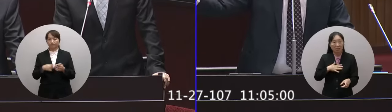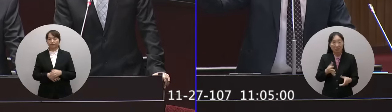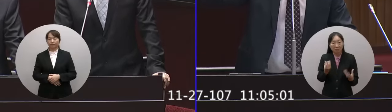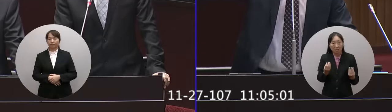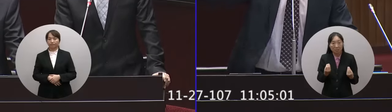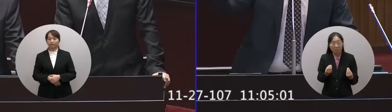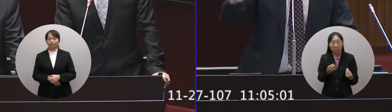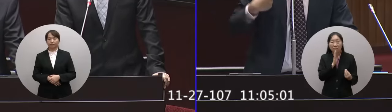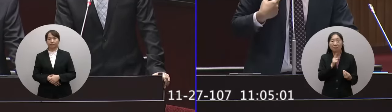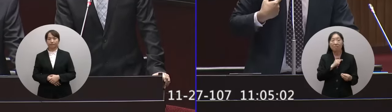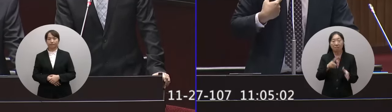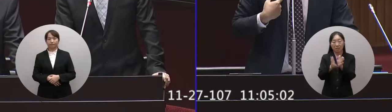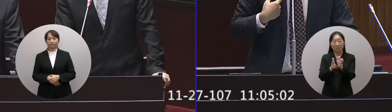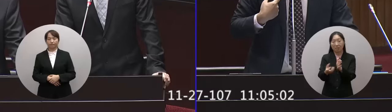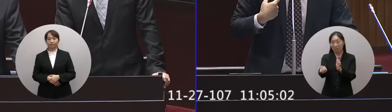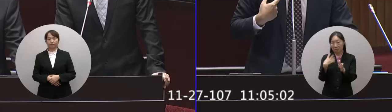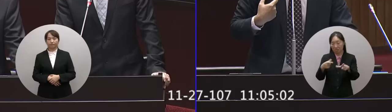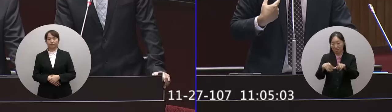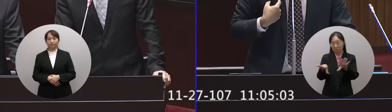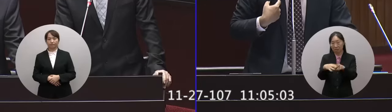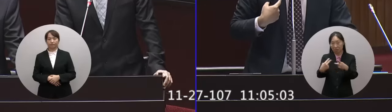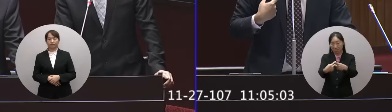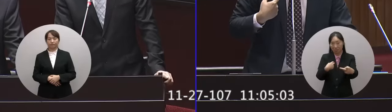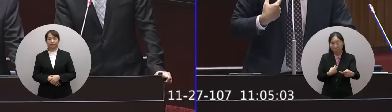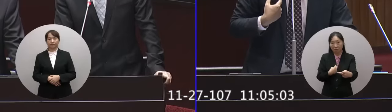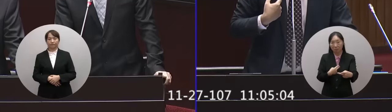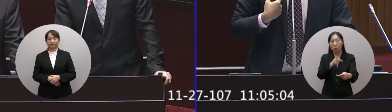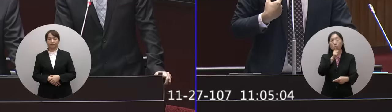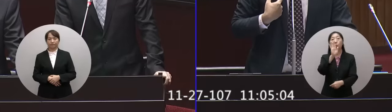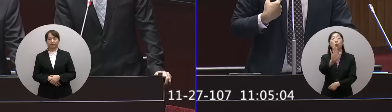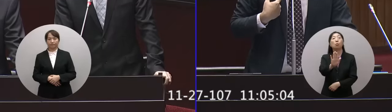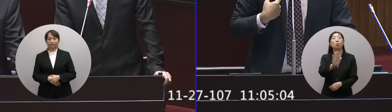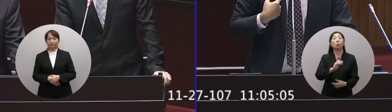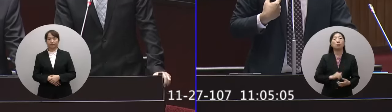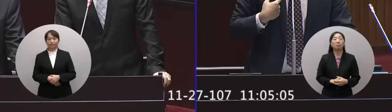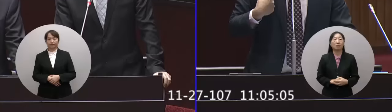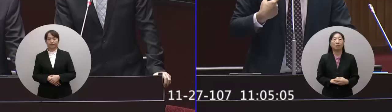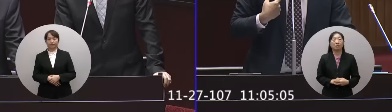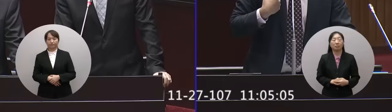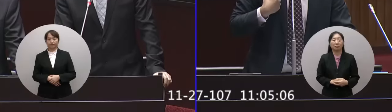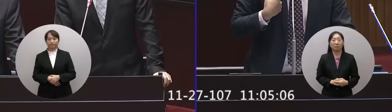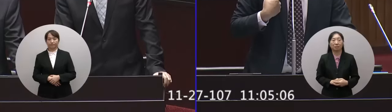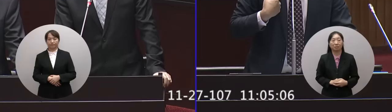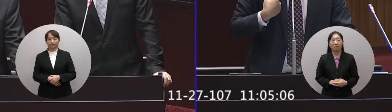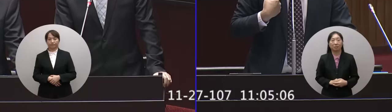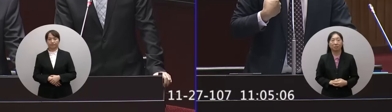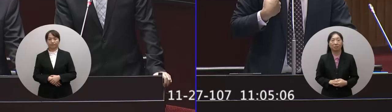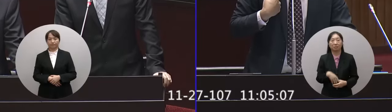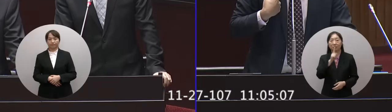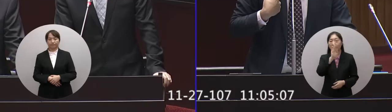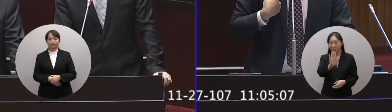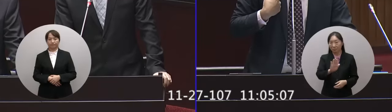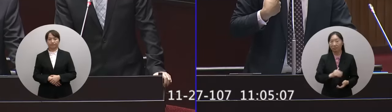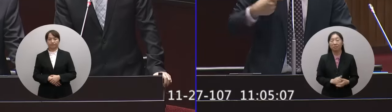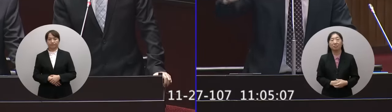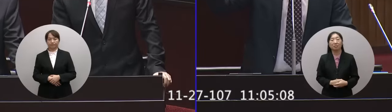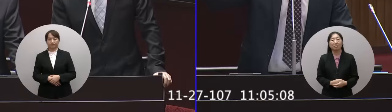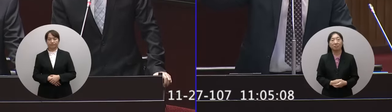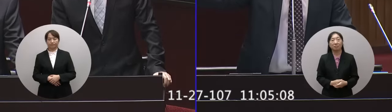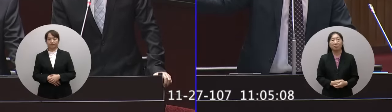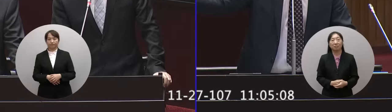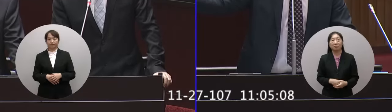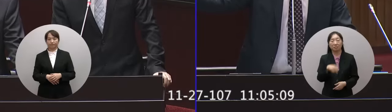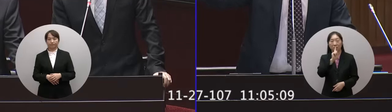看台鐵回覆給我的公文白紙黑字說有有我那個